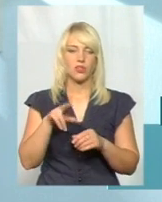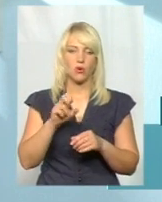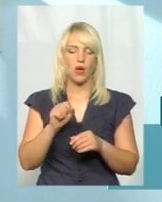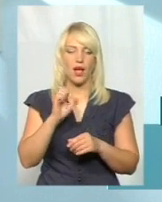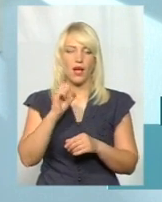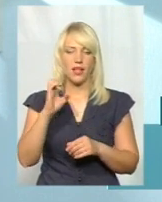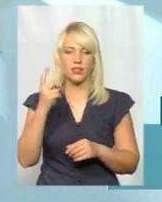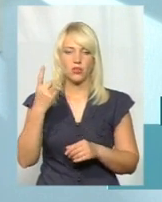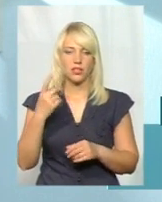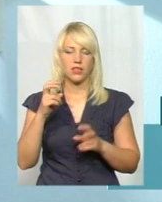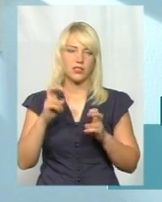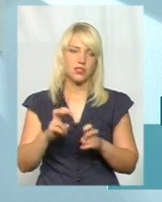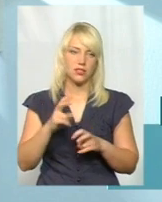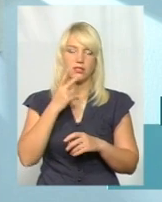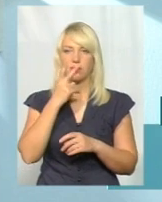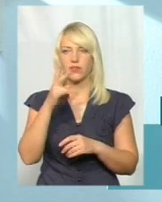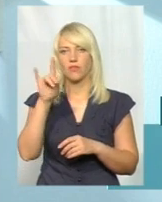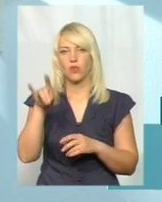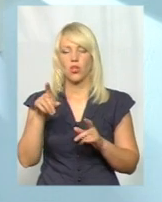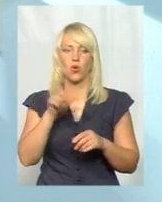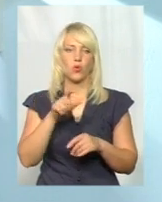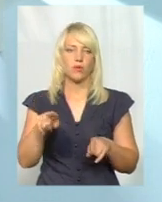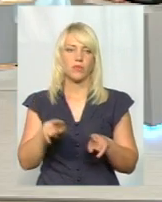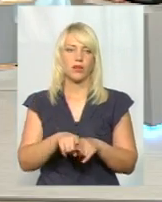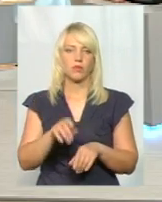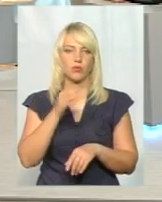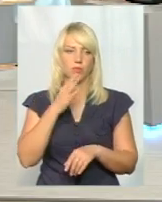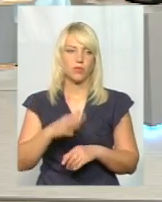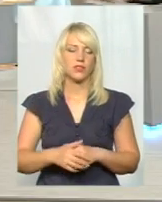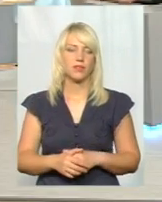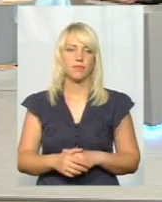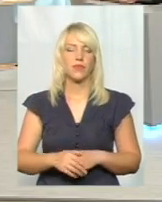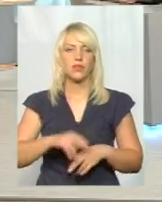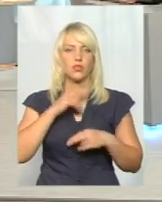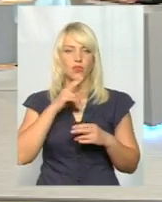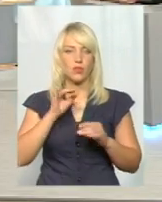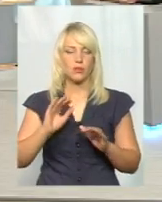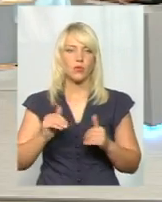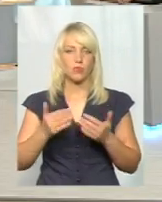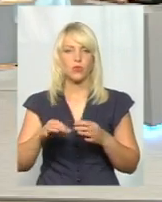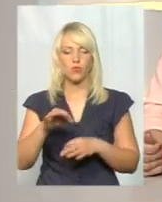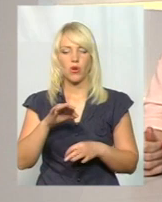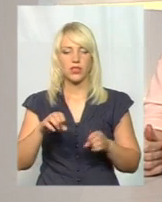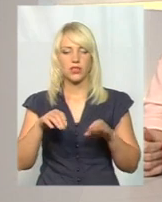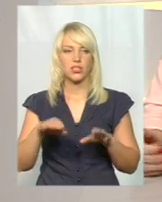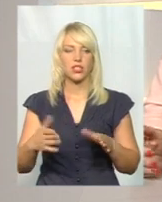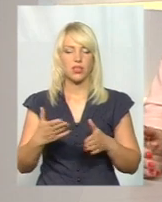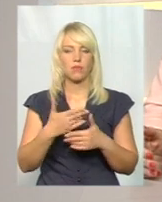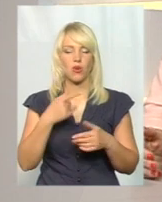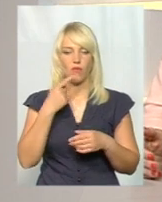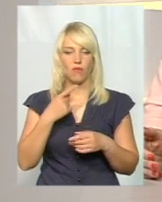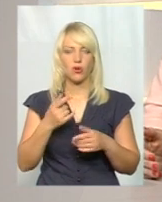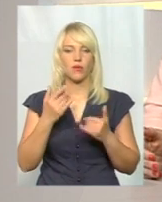хвилин, і дивитися в вікно, бо у людях так травиться. І зауваження та пропозиції до проєкту рішення, про який ми сьогодні говоримо, будуть